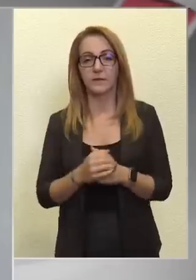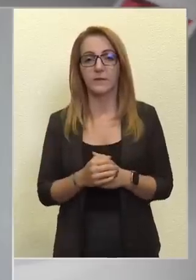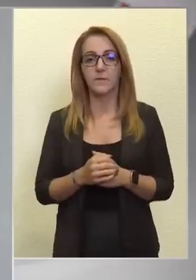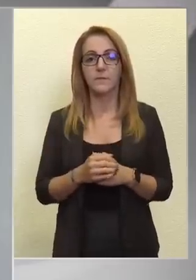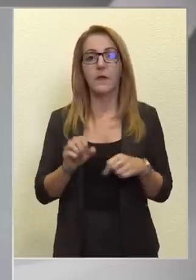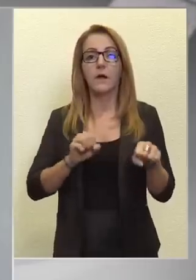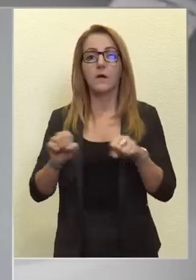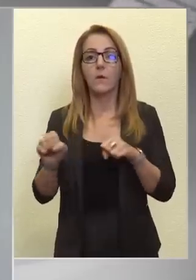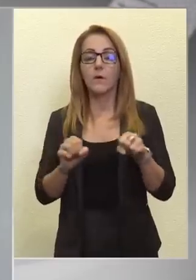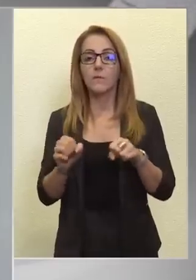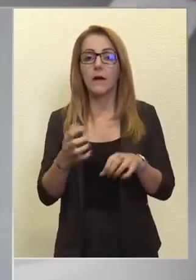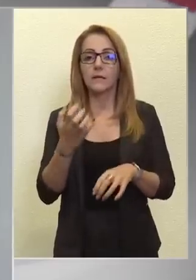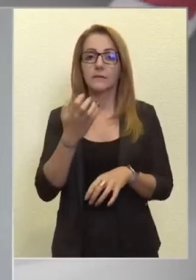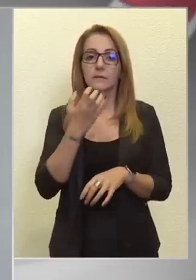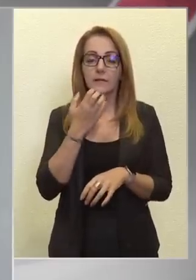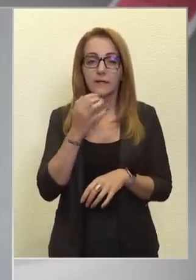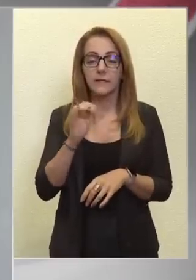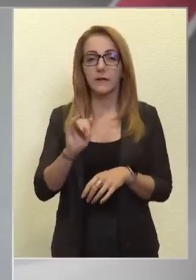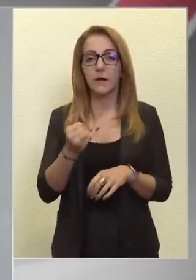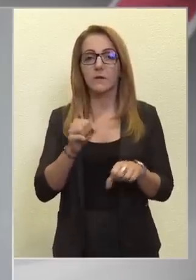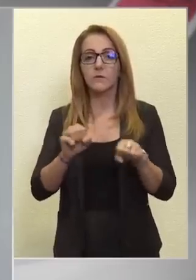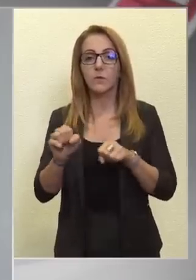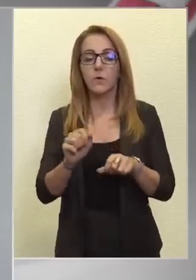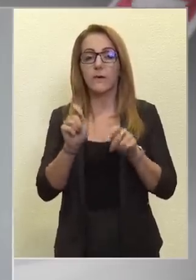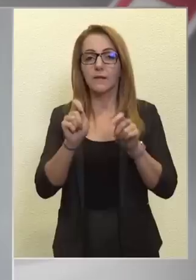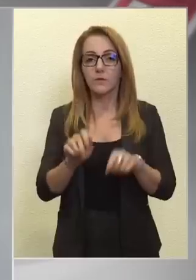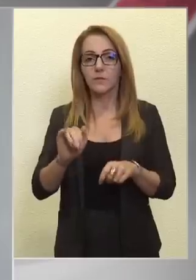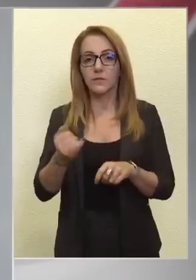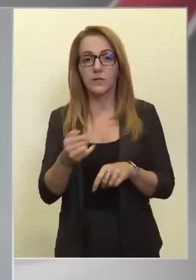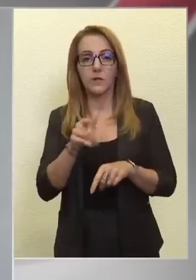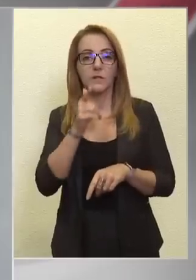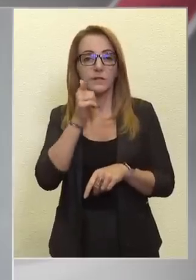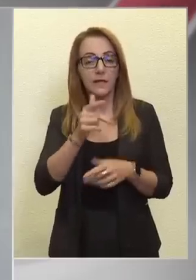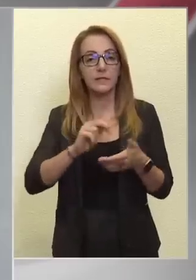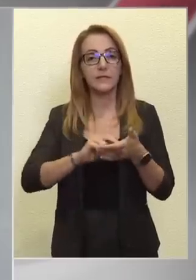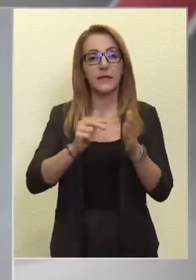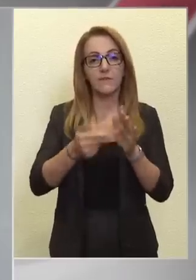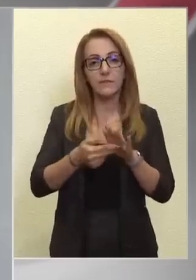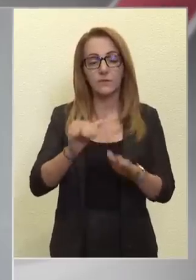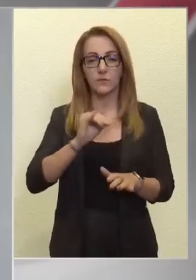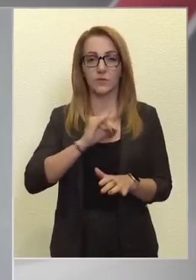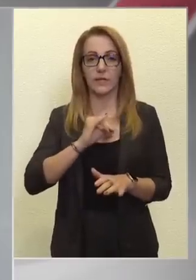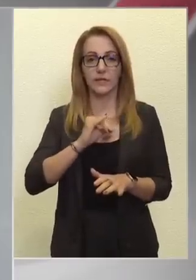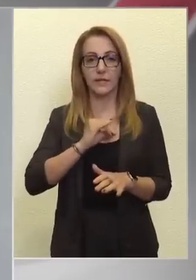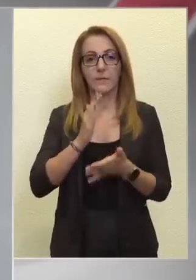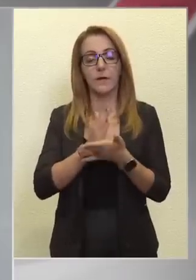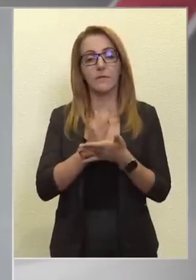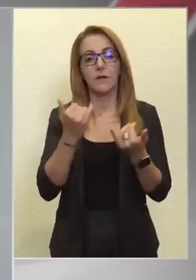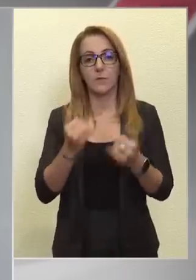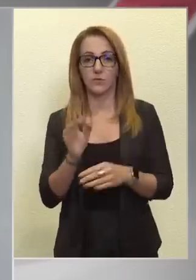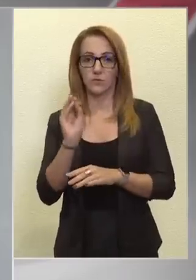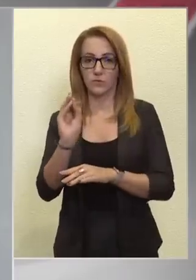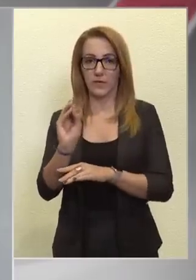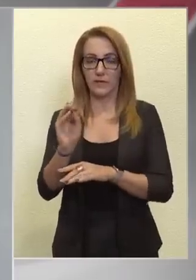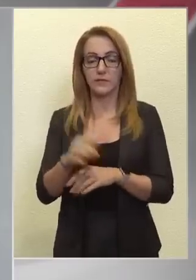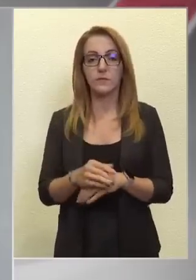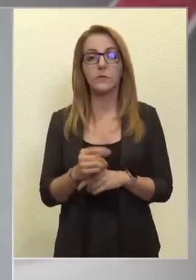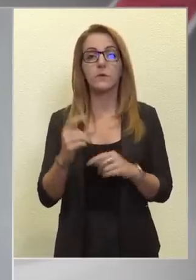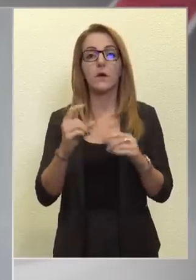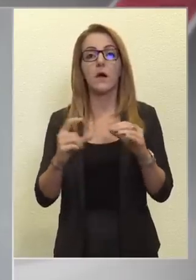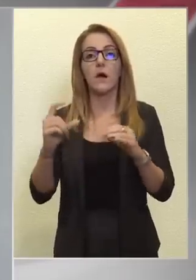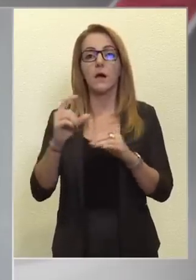de a kormány szándéka az, és a kormány döntése is az lesz, amit a tervezhetőség érdekében már most jelzünk, hogy a